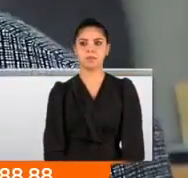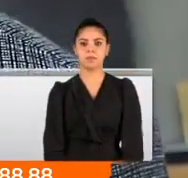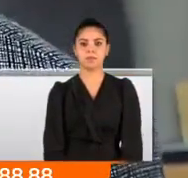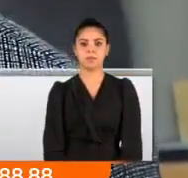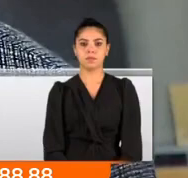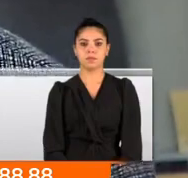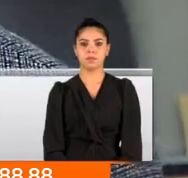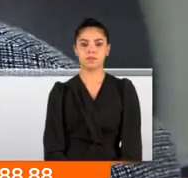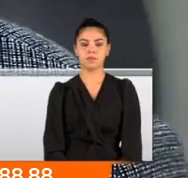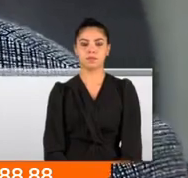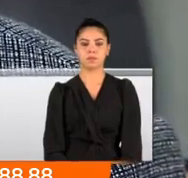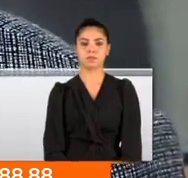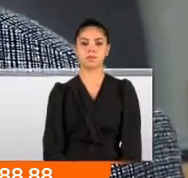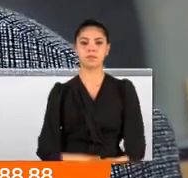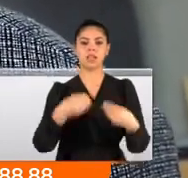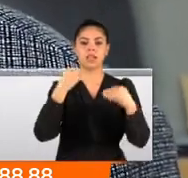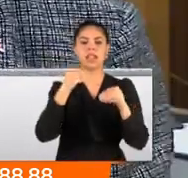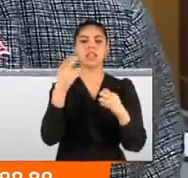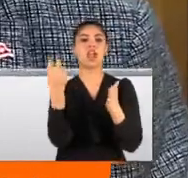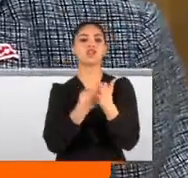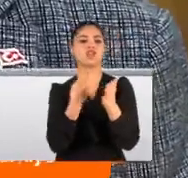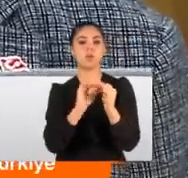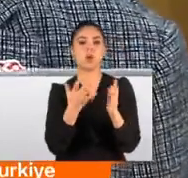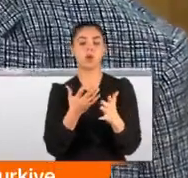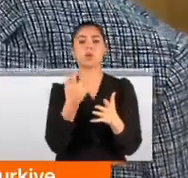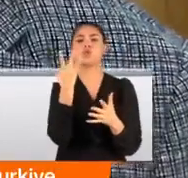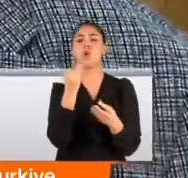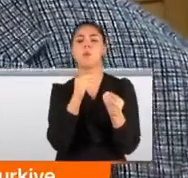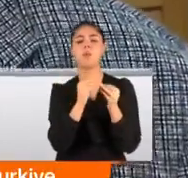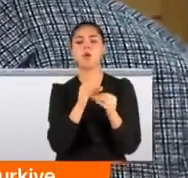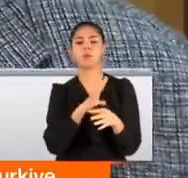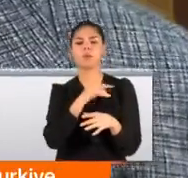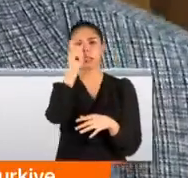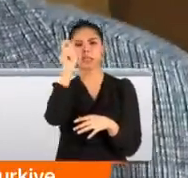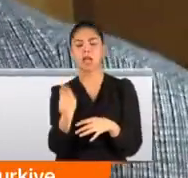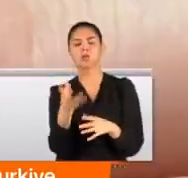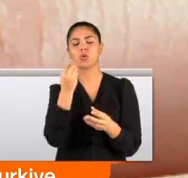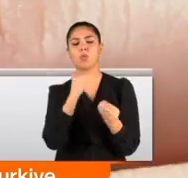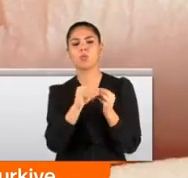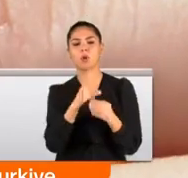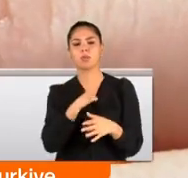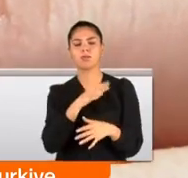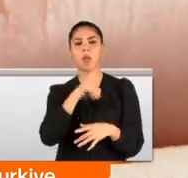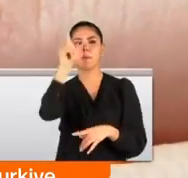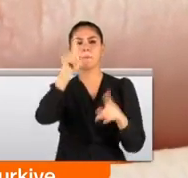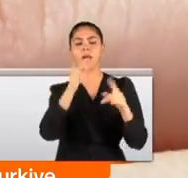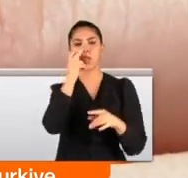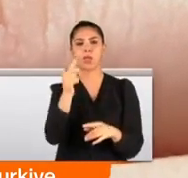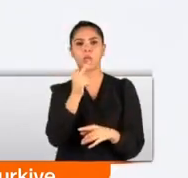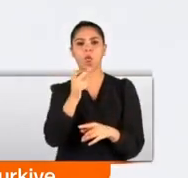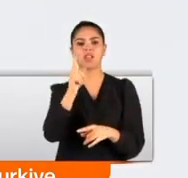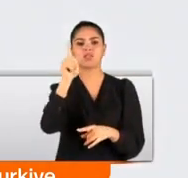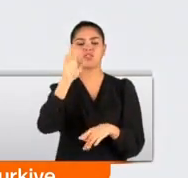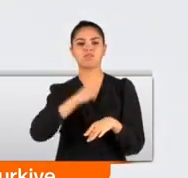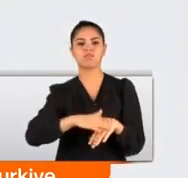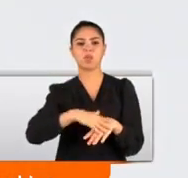Tektaş diye satılan bir cam parçası olabilir. Çok sıkıntılar var. Gerçekten çok sıkıntıları var. Fırsatçılar bunu da yaptı.